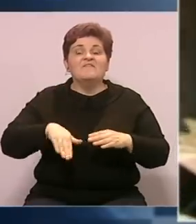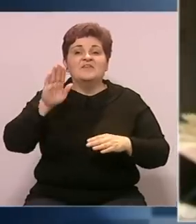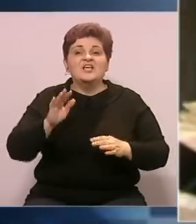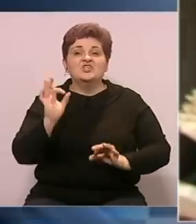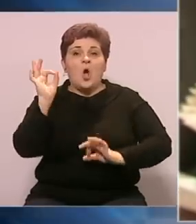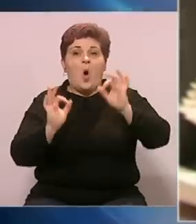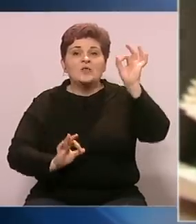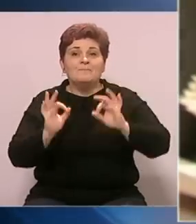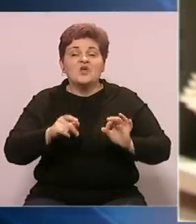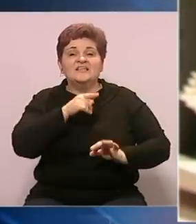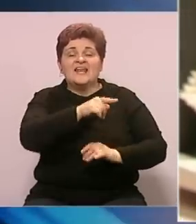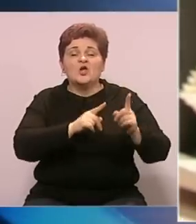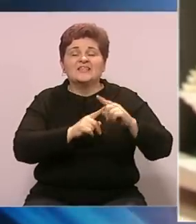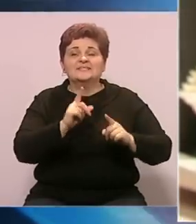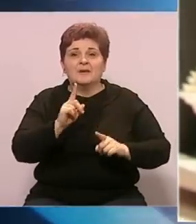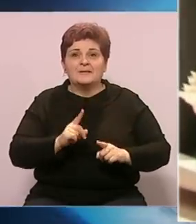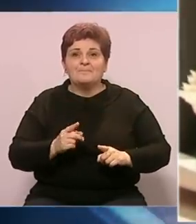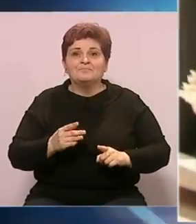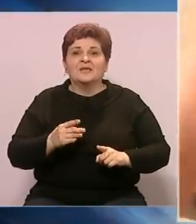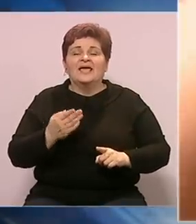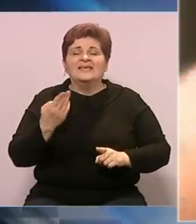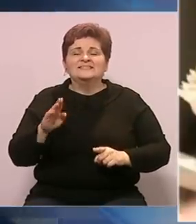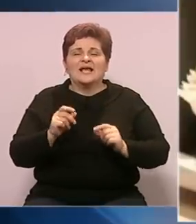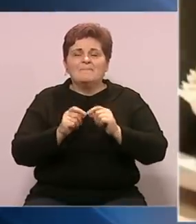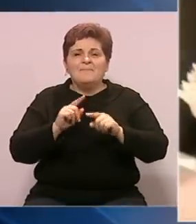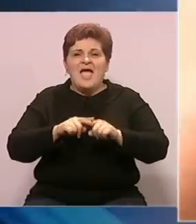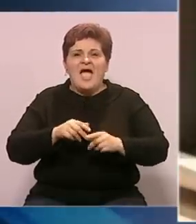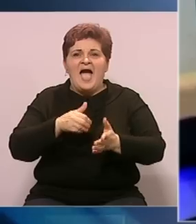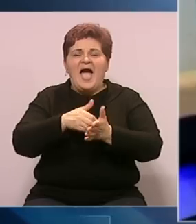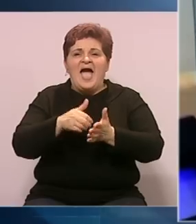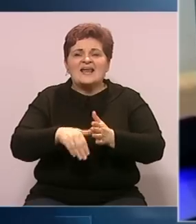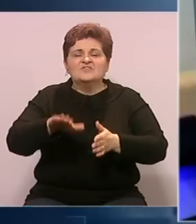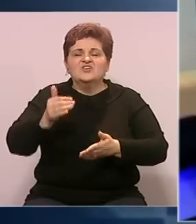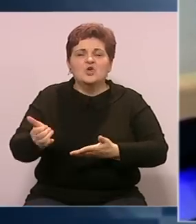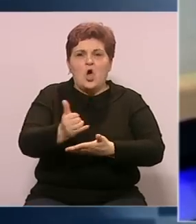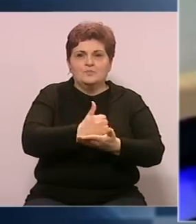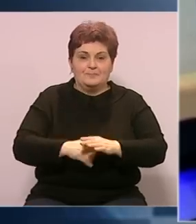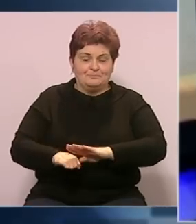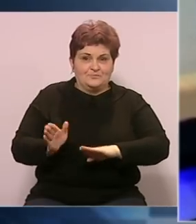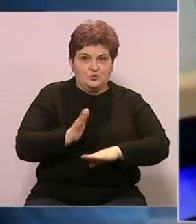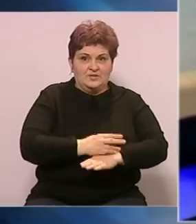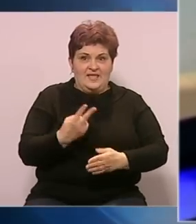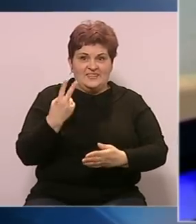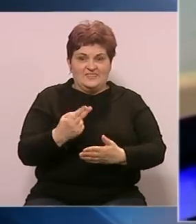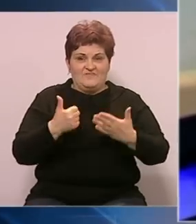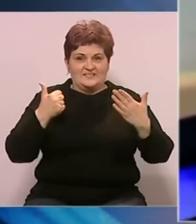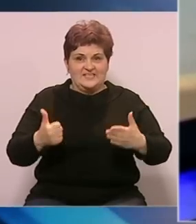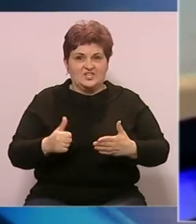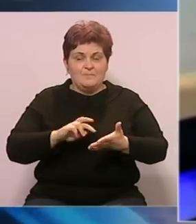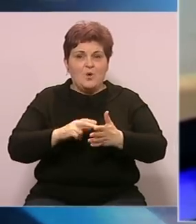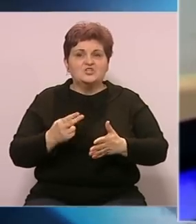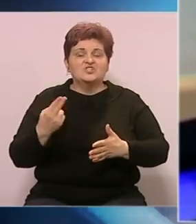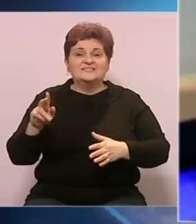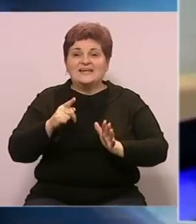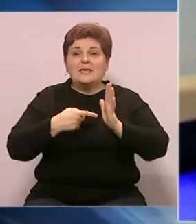od procjene Transparencija. Stranci za BiH razhodi veći od prihoda. S druge strane, 26 stranaka nije